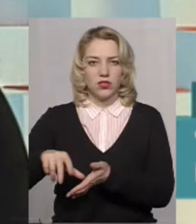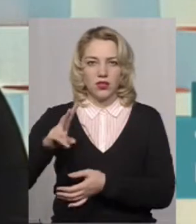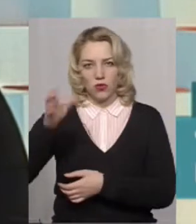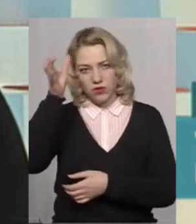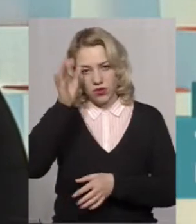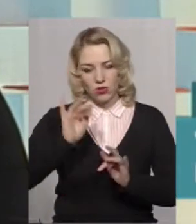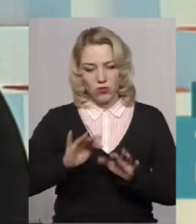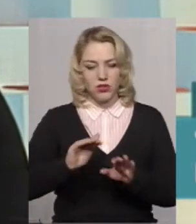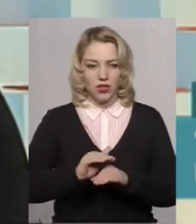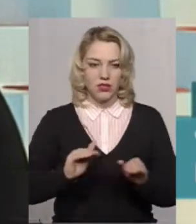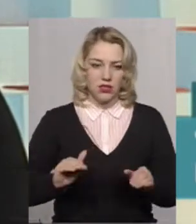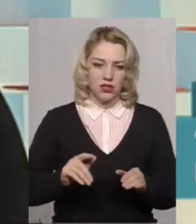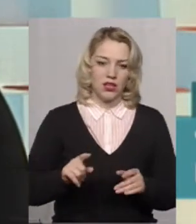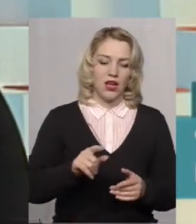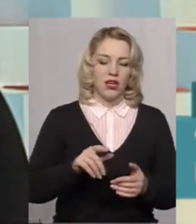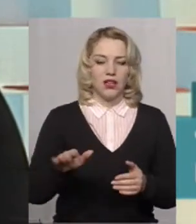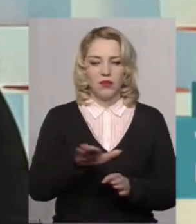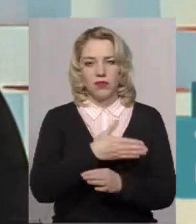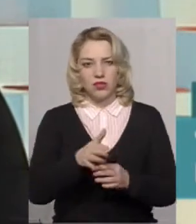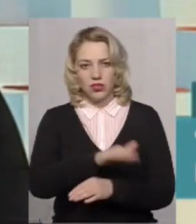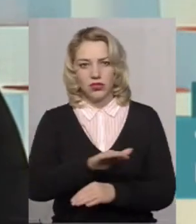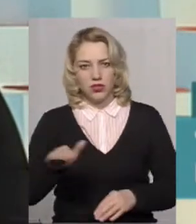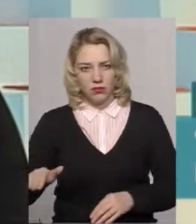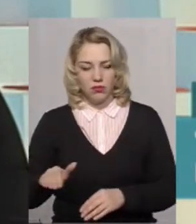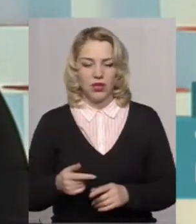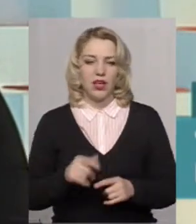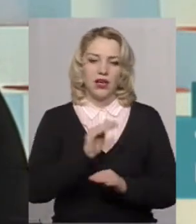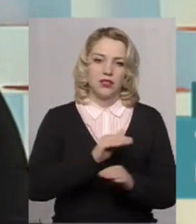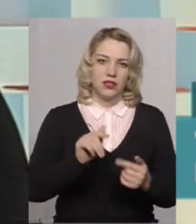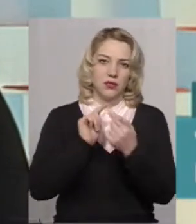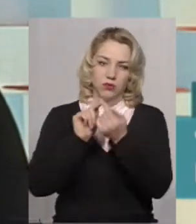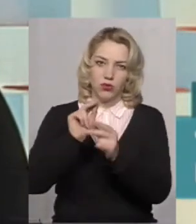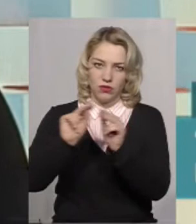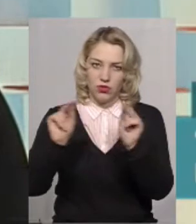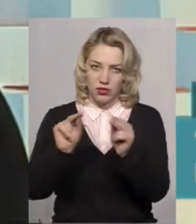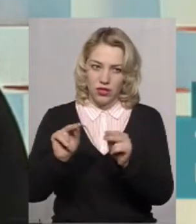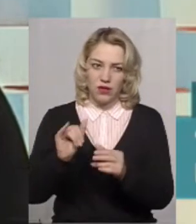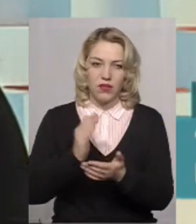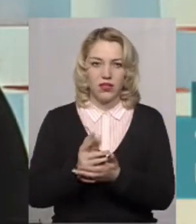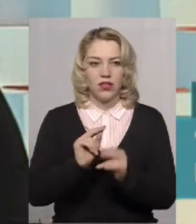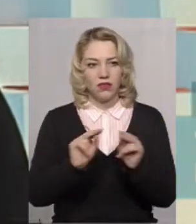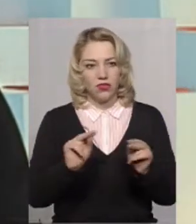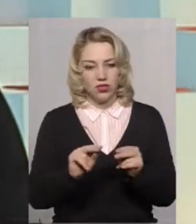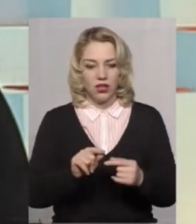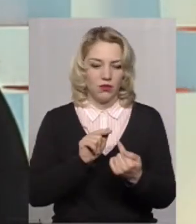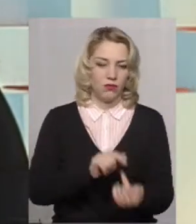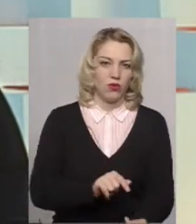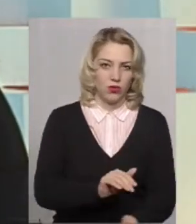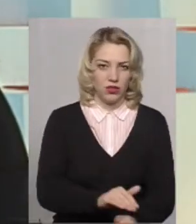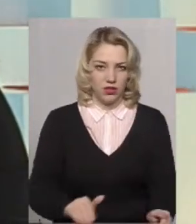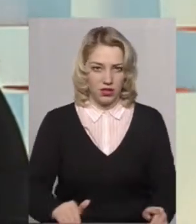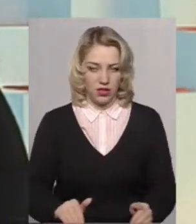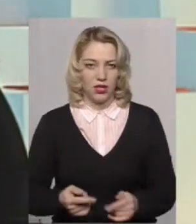можуть бути діти стосовно дітей, це можуть бути діти стосовно вчителів. І навіть інколи бувають, на жаль, такі випадки, коли вчителі стосовно дітей.